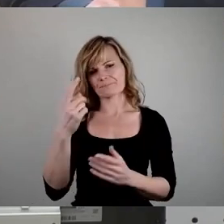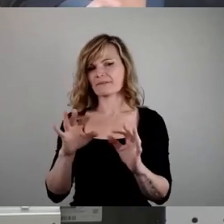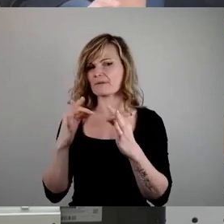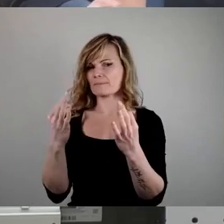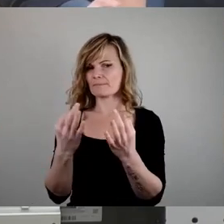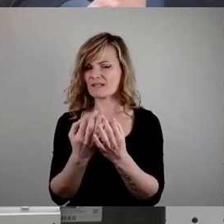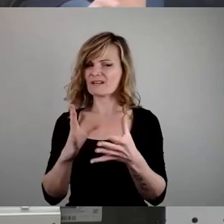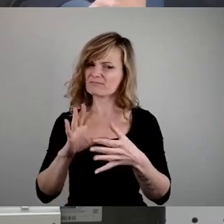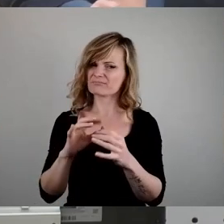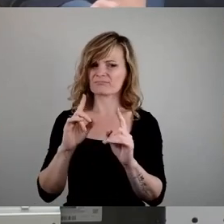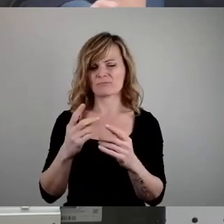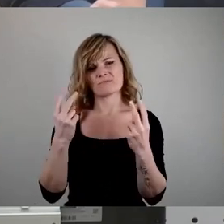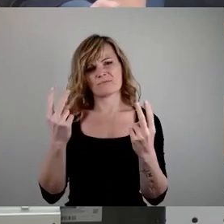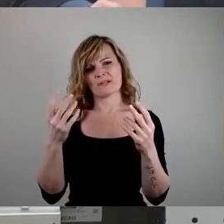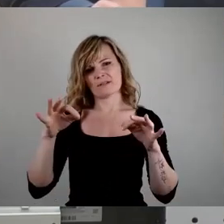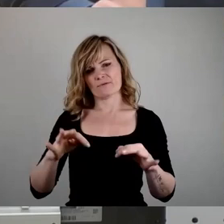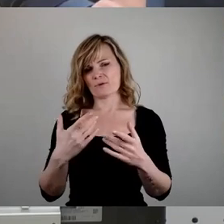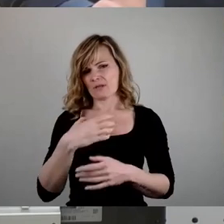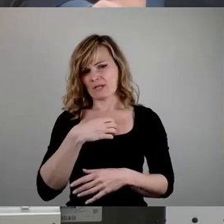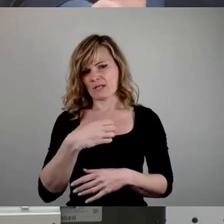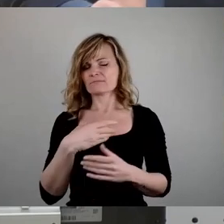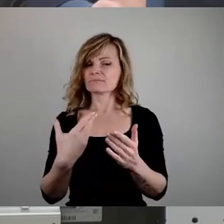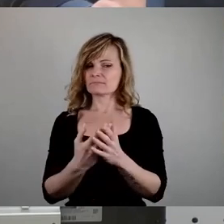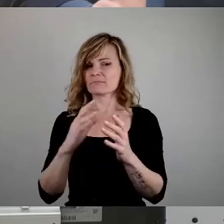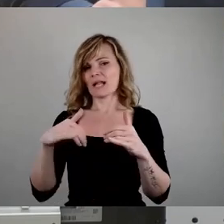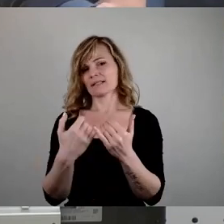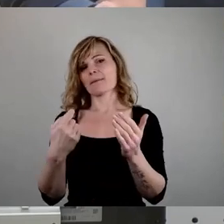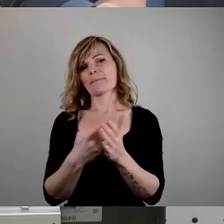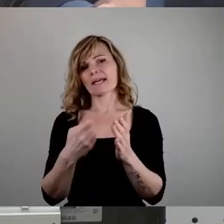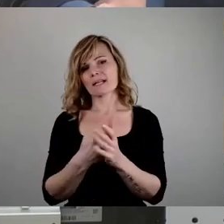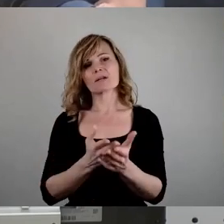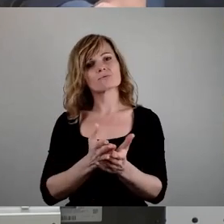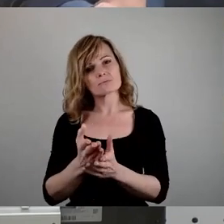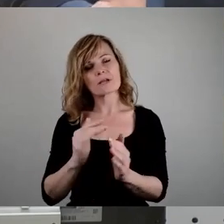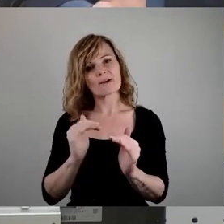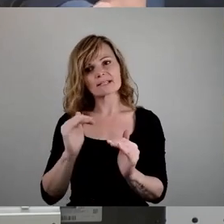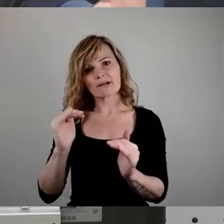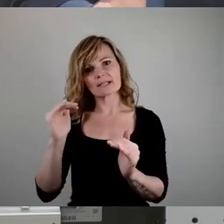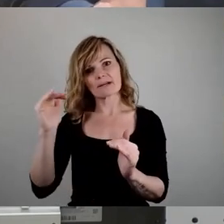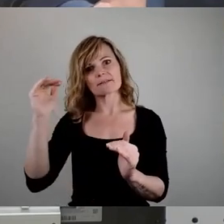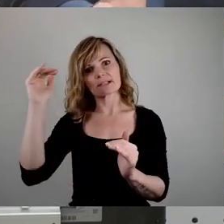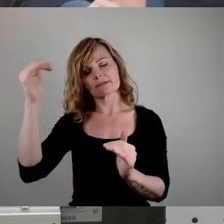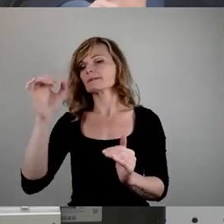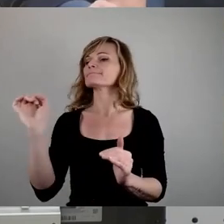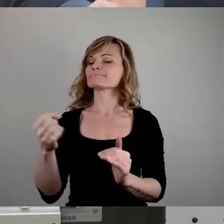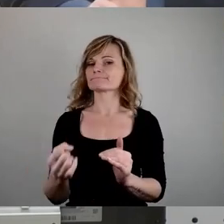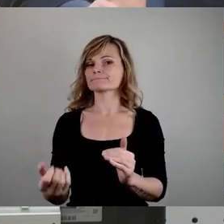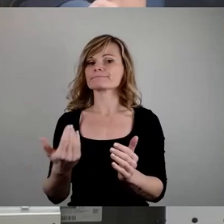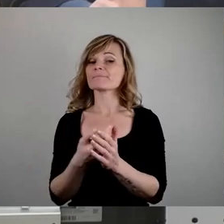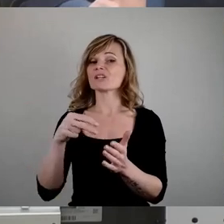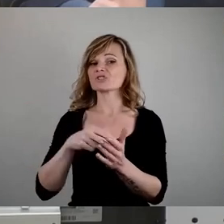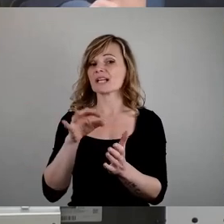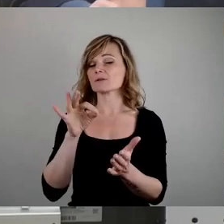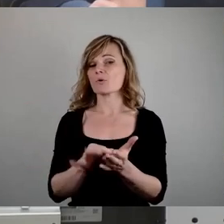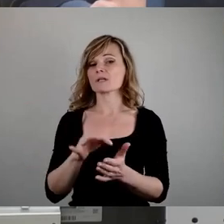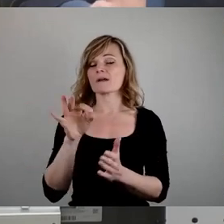Landeshauptstadt Dresden und dazu gehört eben auch, dass Elternbeiträge nicht ständig weiter steigen, ist ein Standortfaktor für unsere Stadt im